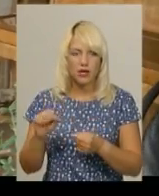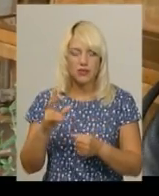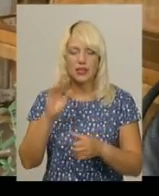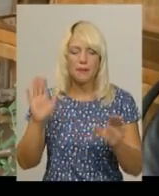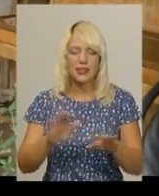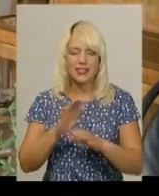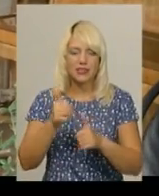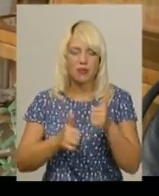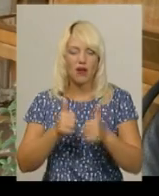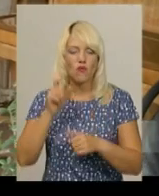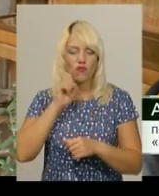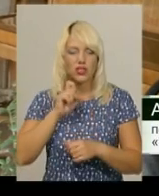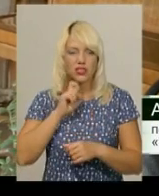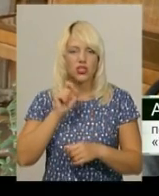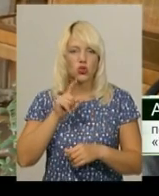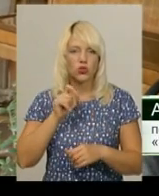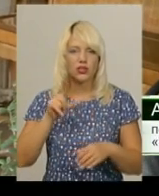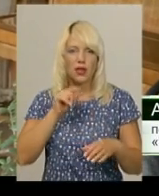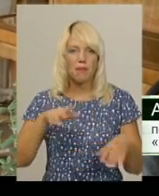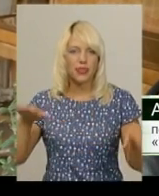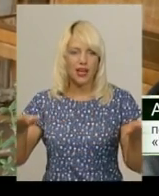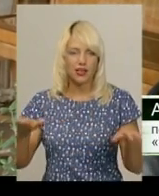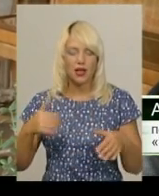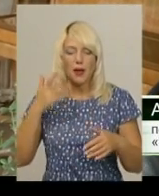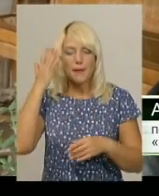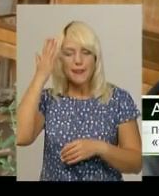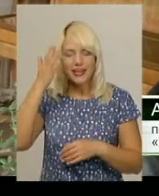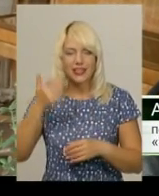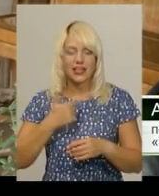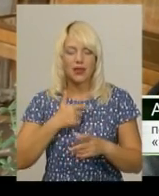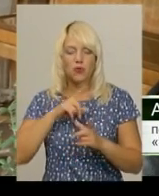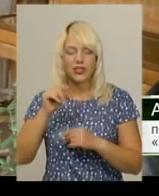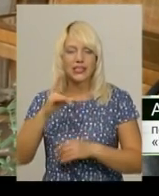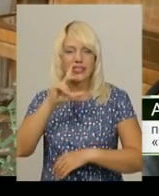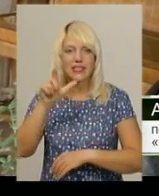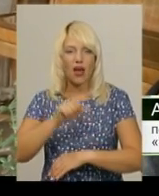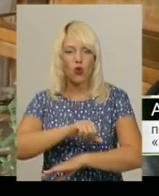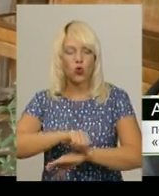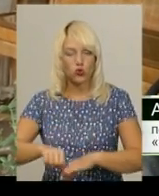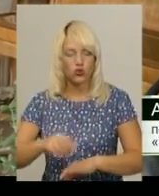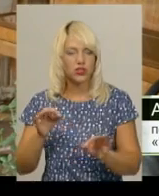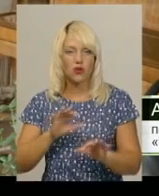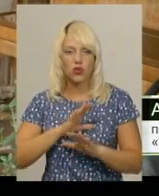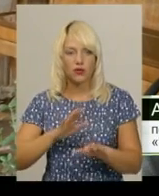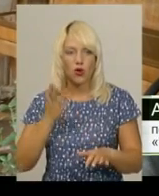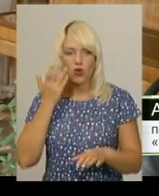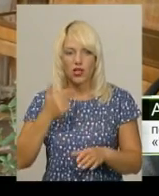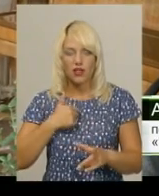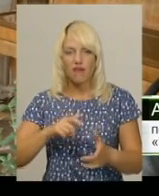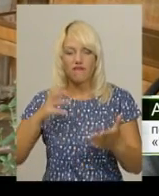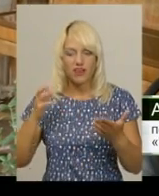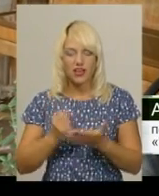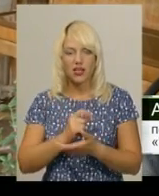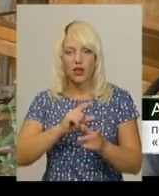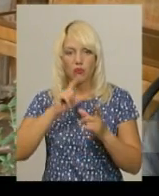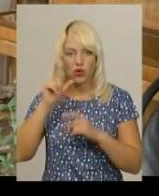«Золотий птах». Дуже мріяла поїхати за кордон, тому що я ніколи не була. І коли я виграла поїздку,